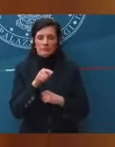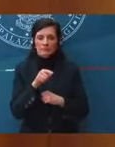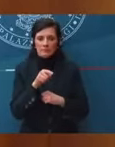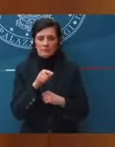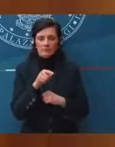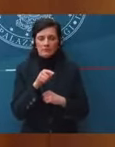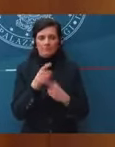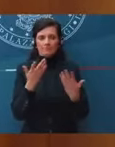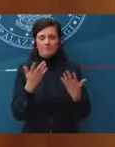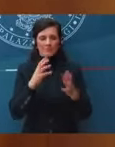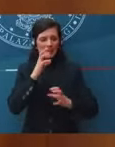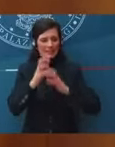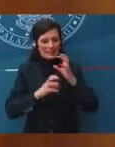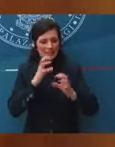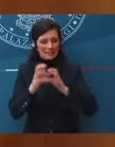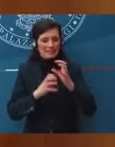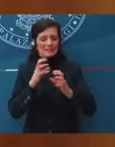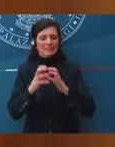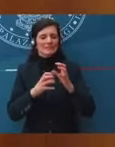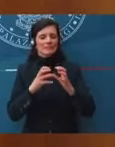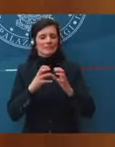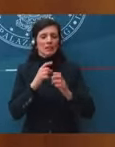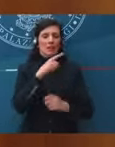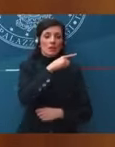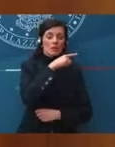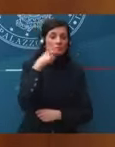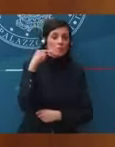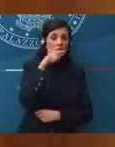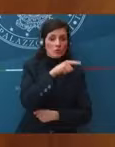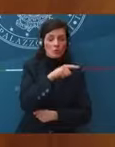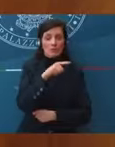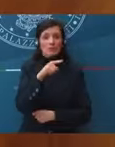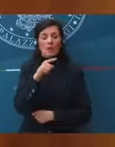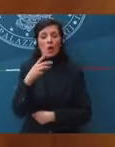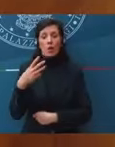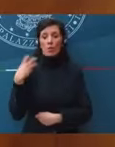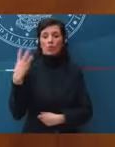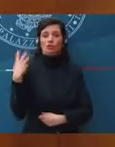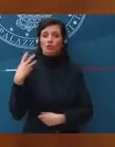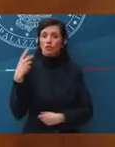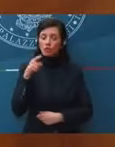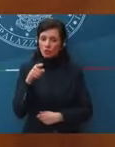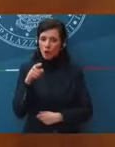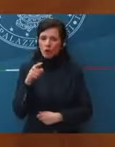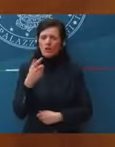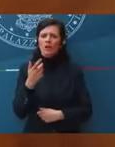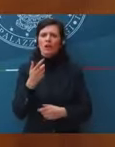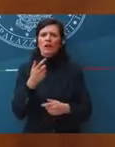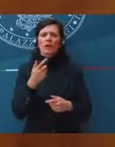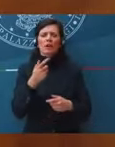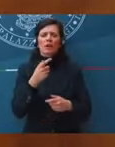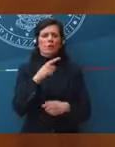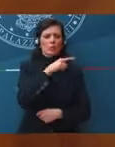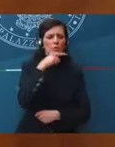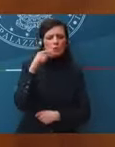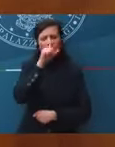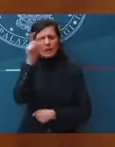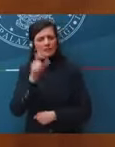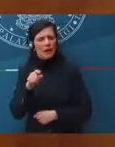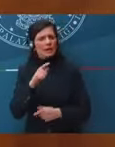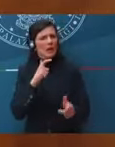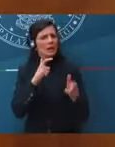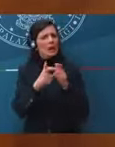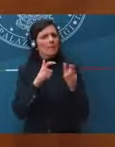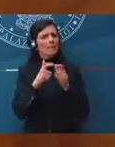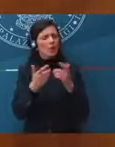della crisi diplomatica tra Mosca e Washington, sui rapporti tra la Russia e l'Italia. Comunque, visto